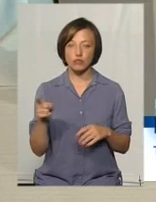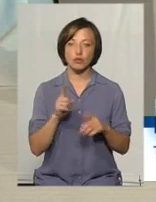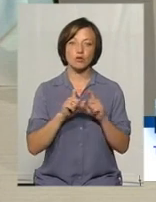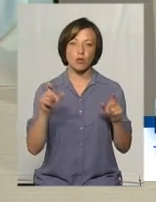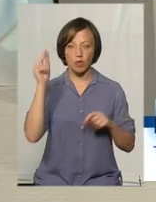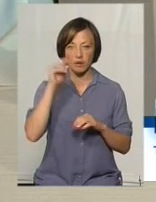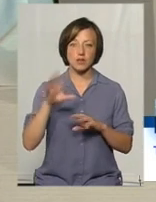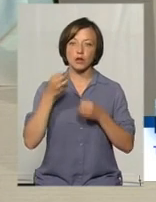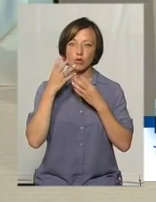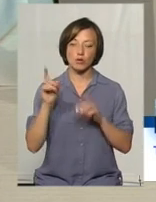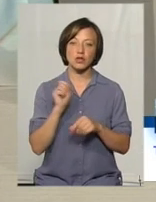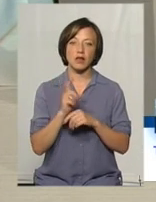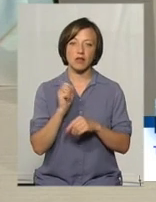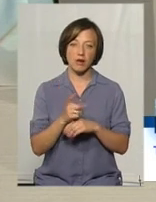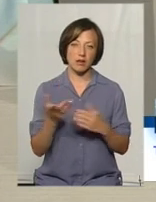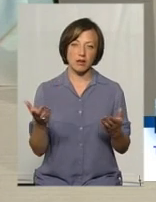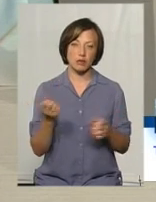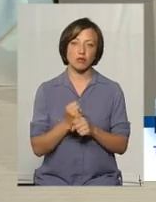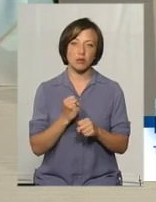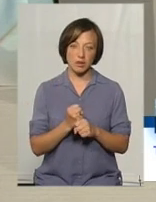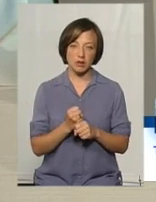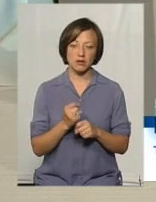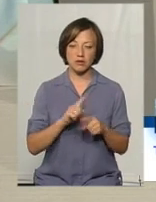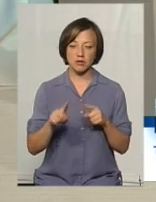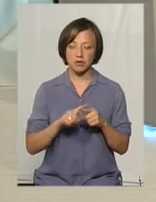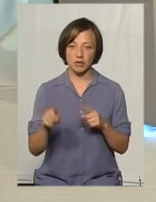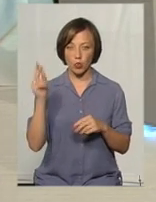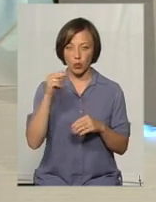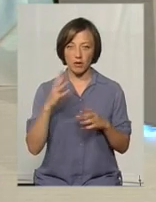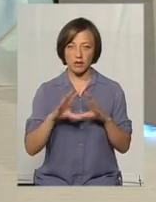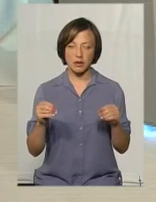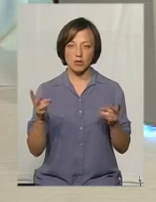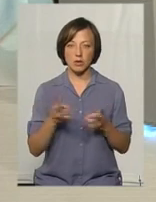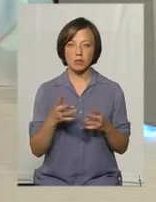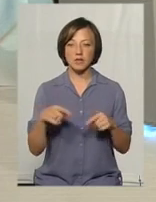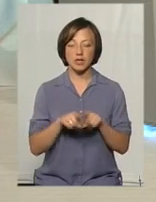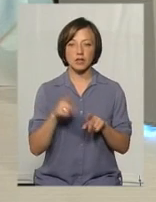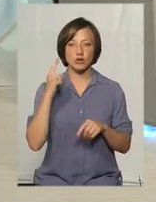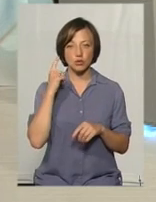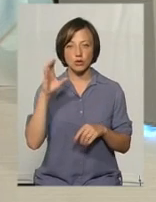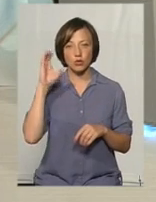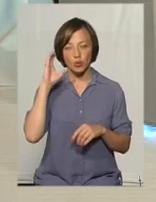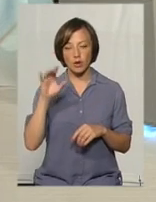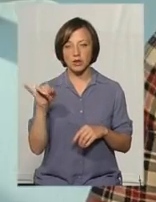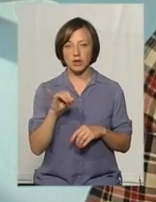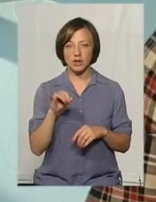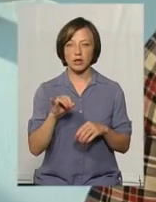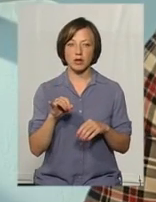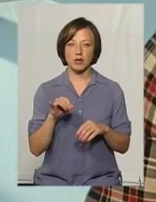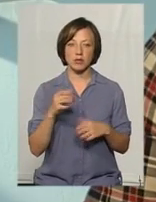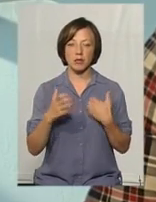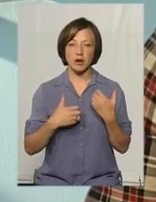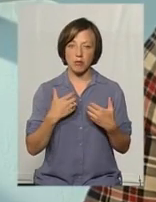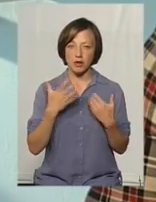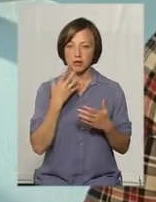в школі, все добре. Що задавали, зробили, швиденько уроки, і все. А потрібно все-таки чути, слухати і перейматися.